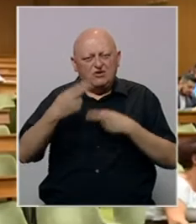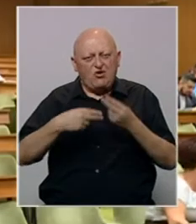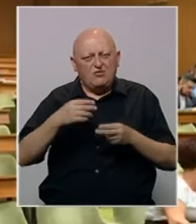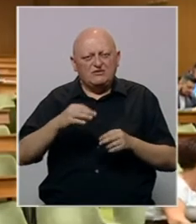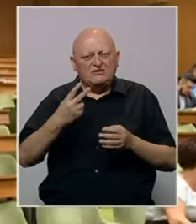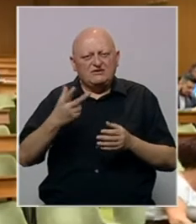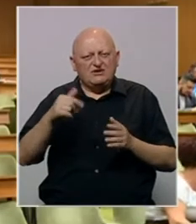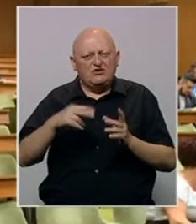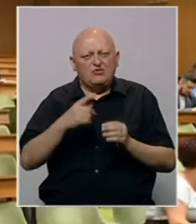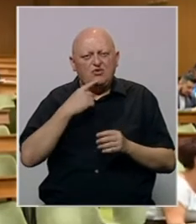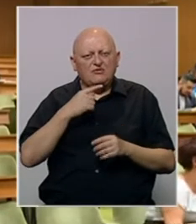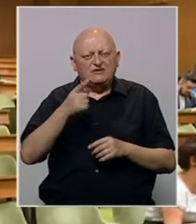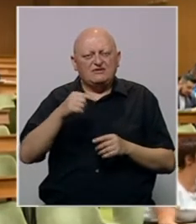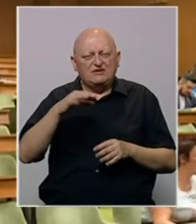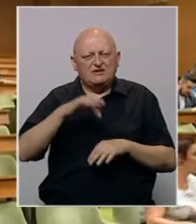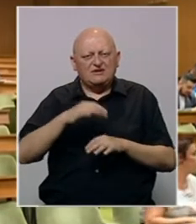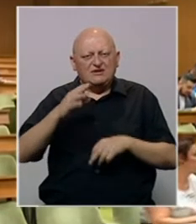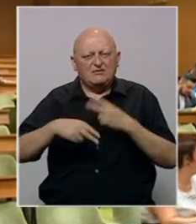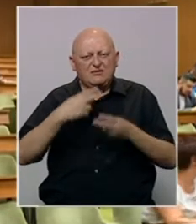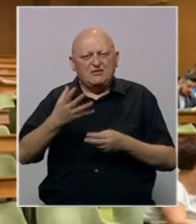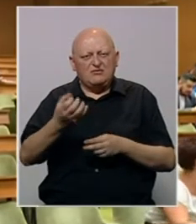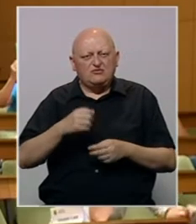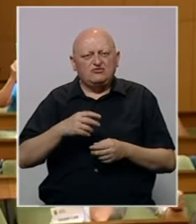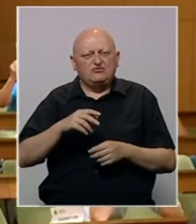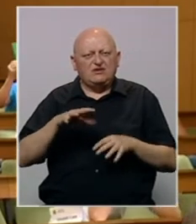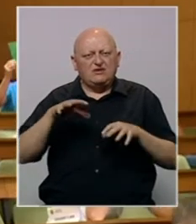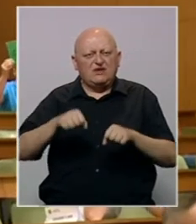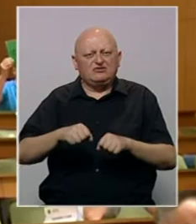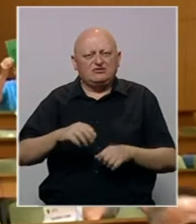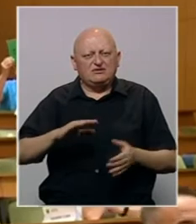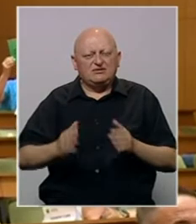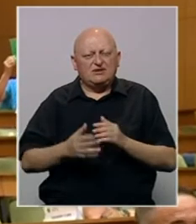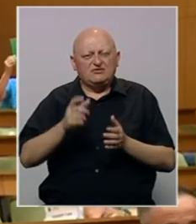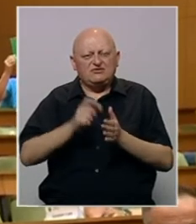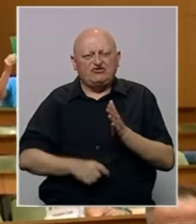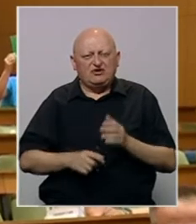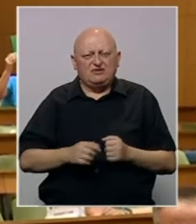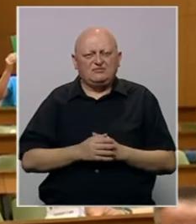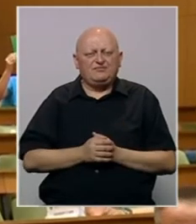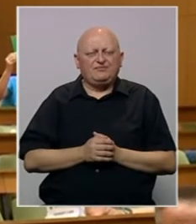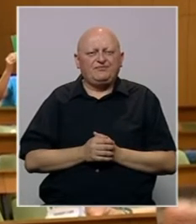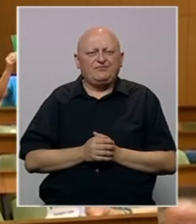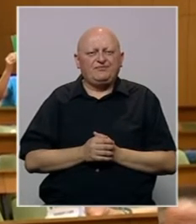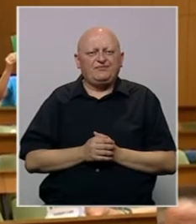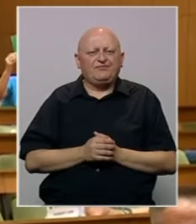-a od 23. juna u kojem se navodi da CIK preuzima isključivu nadležnost za izbor zamjenskog člana.